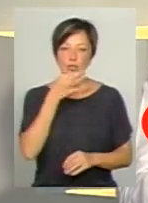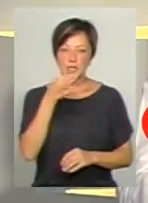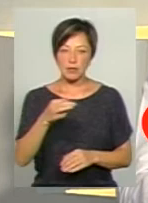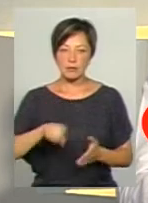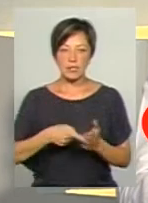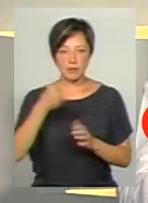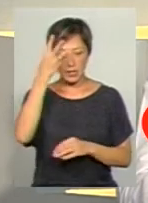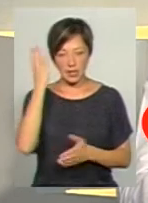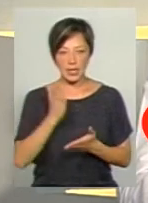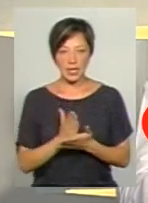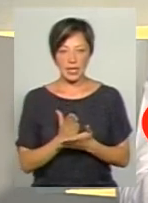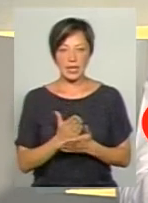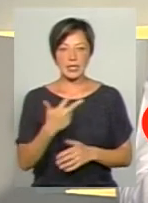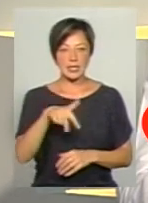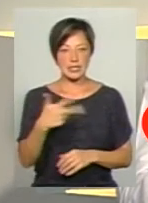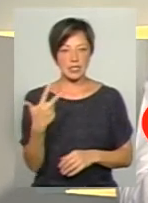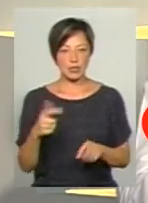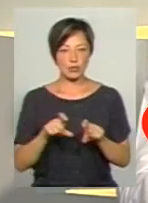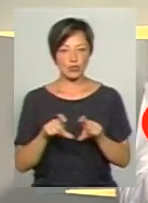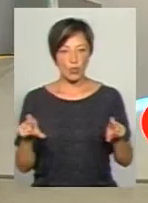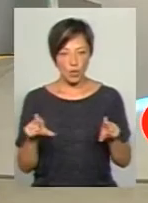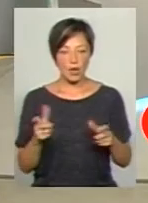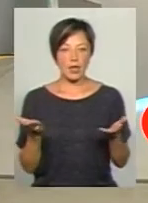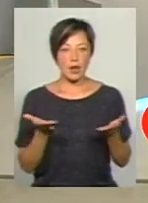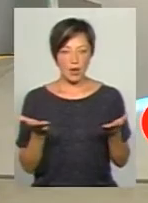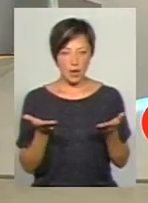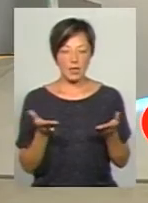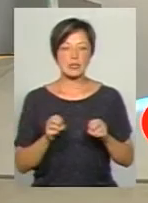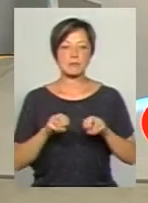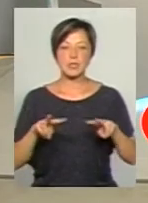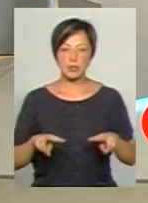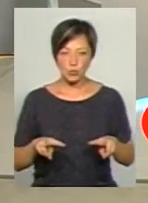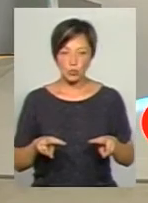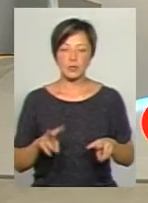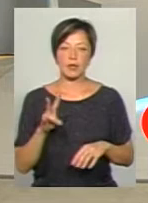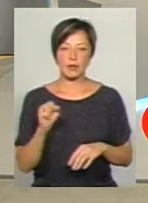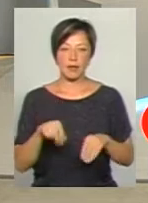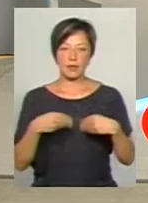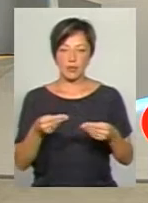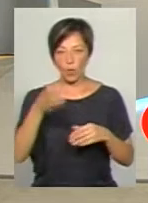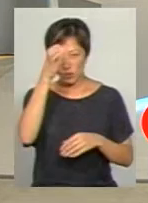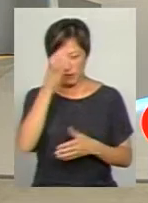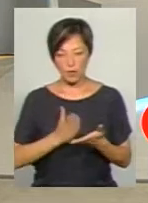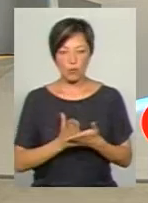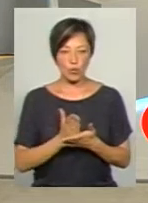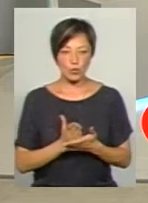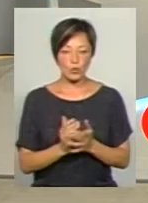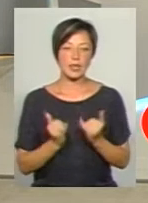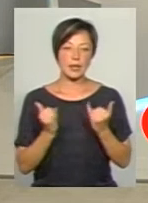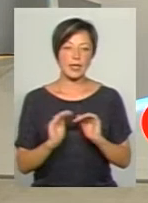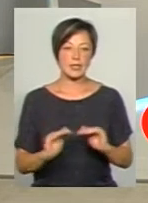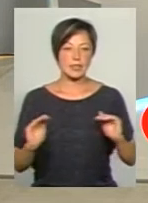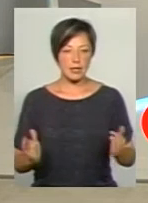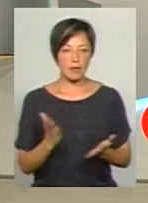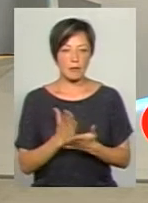що у місті Хмельницькому є 33-та школа, власне, яка спеціалізується саме на наданні освітніх послуг для дітей,